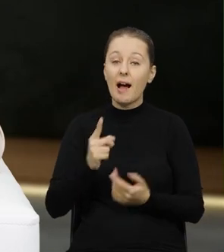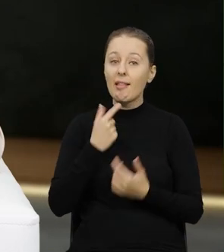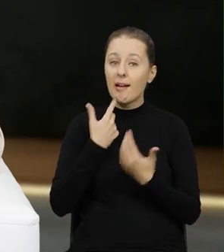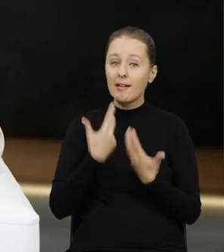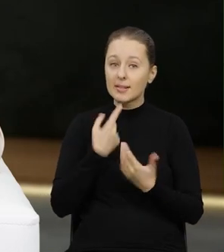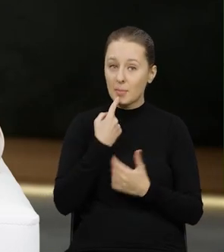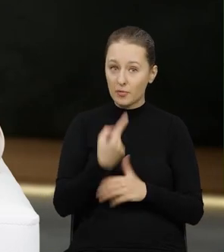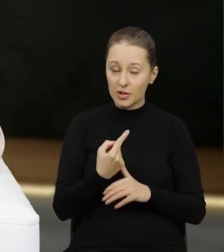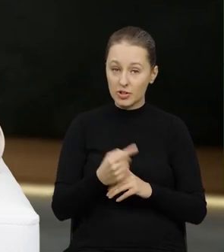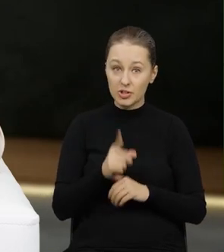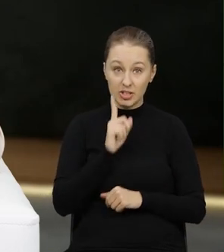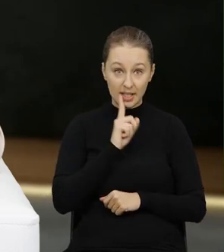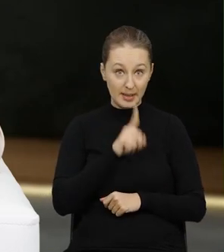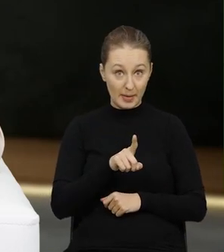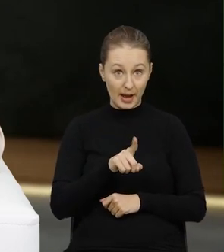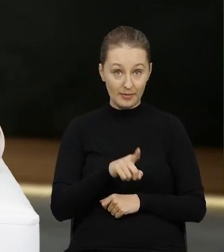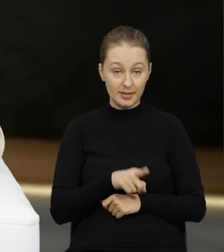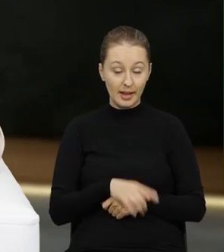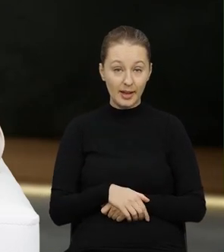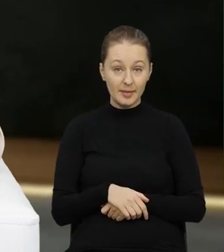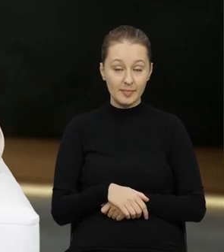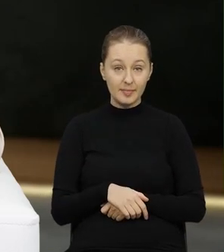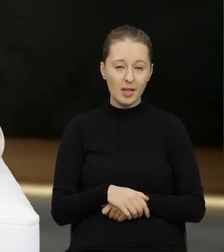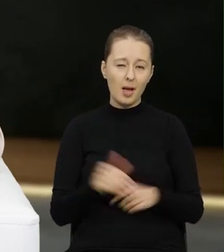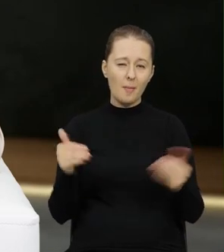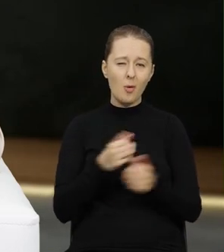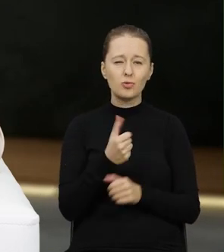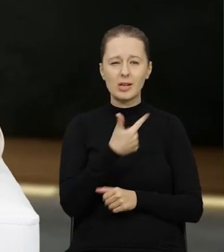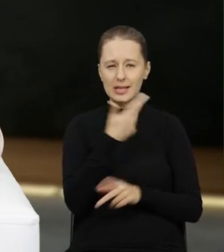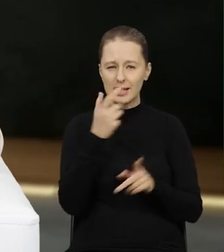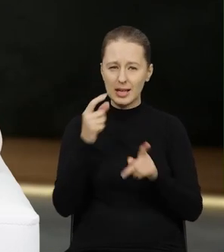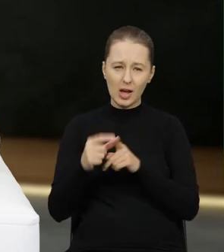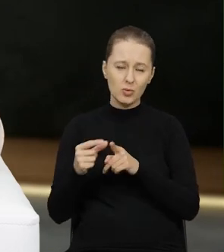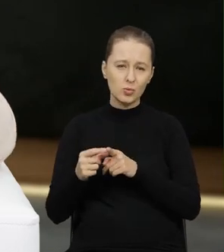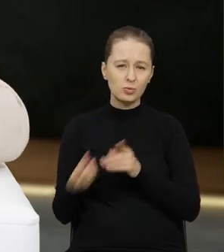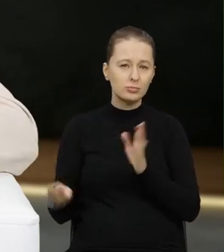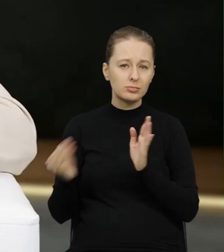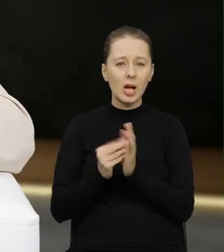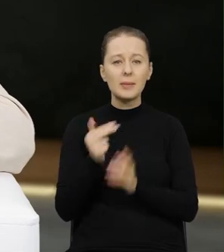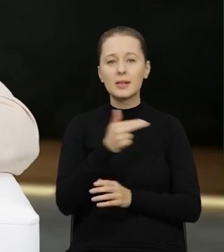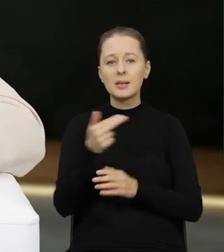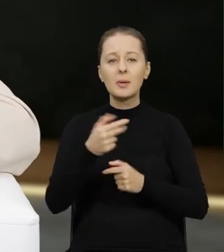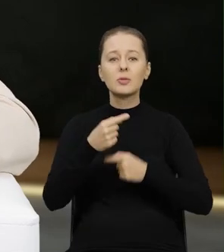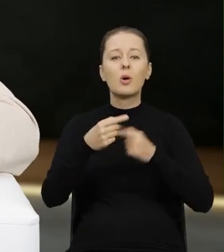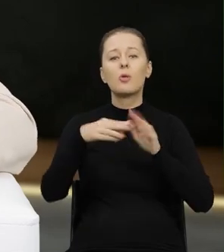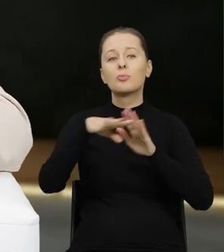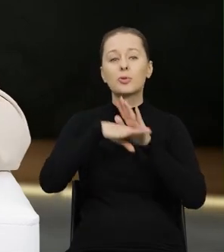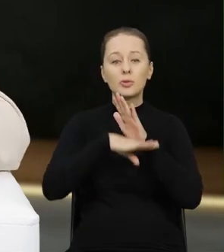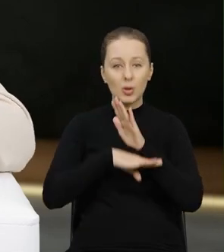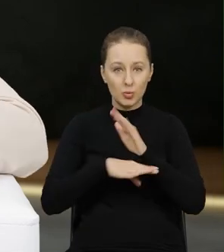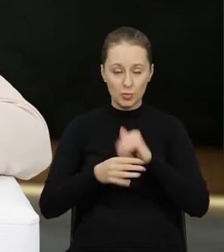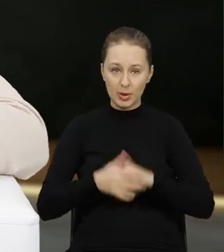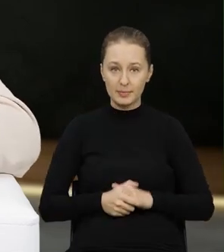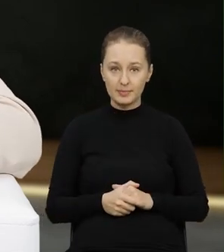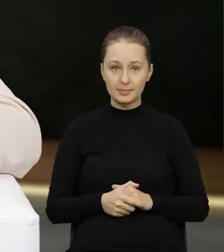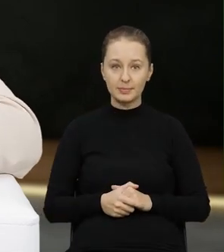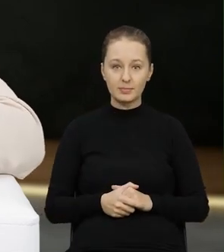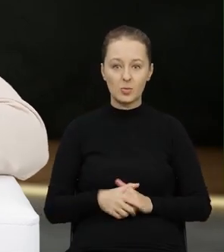tutaj powiedzieć, że tak naprawdę może kilka słów o tej procedurze, no co jak już